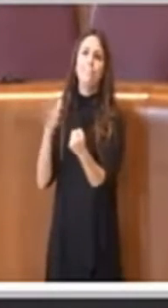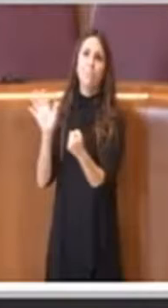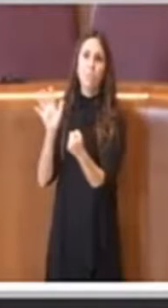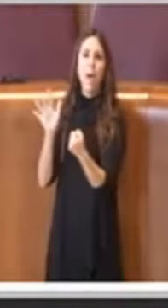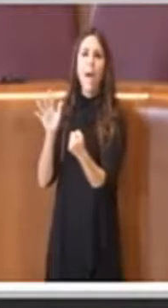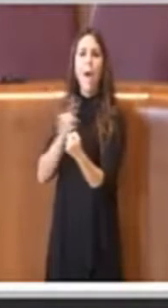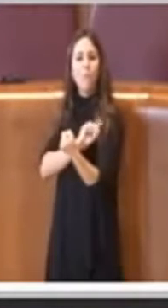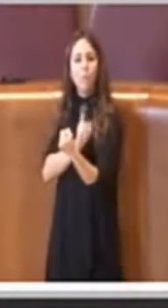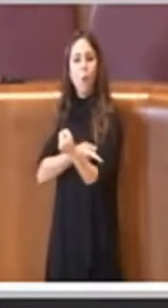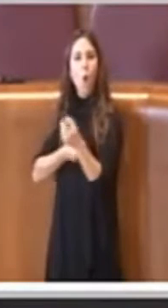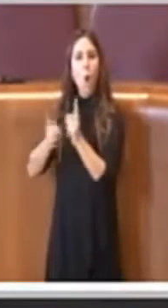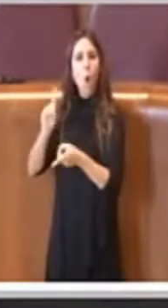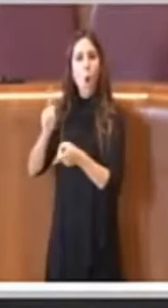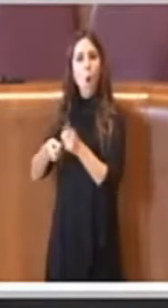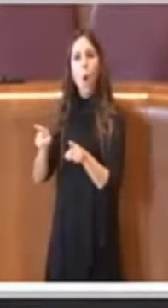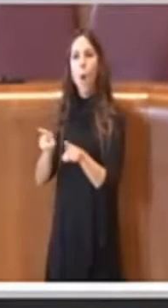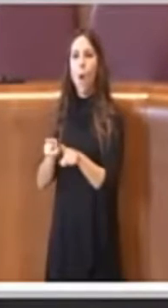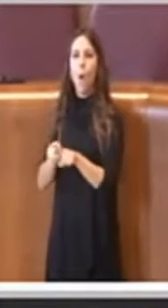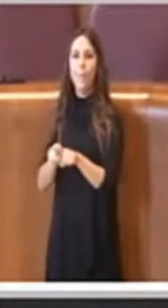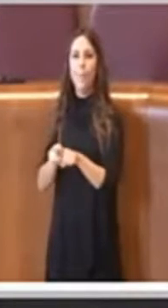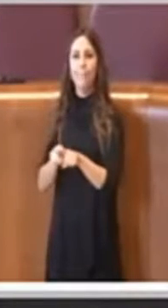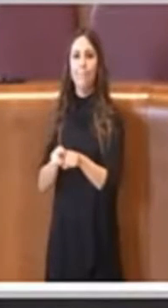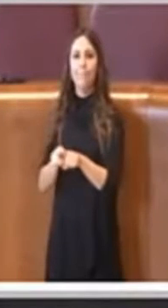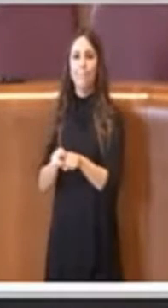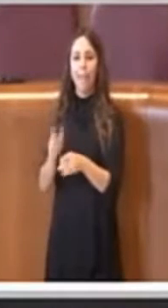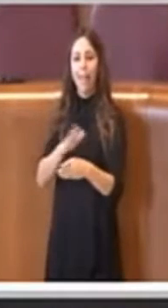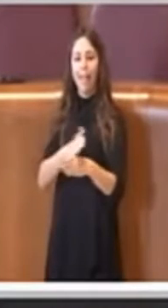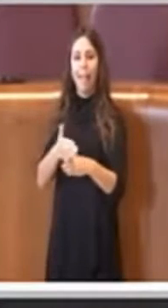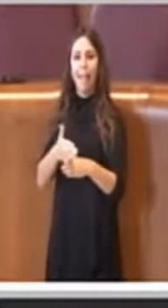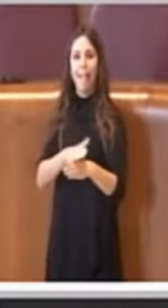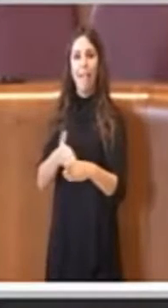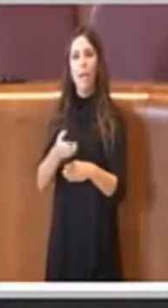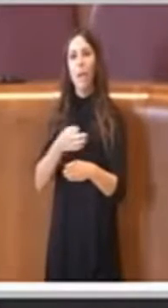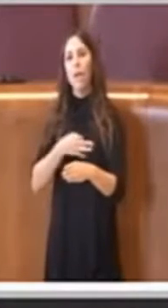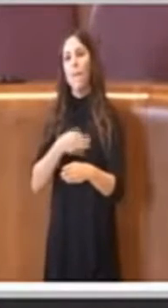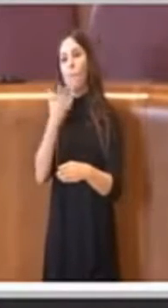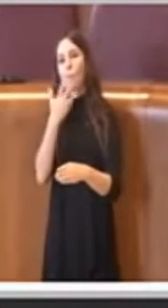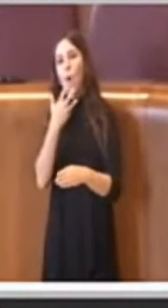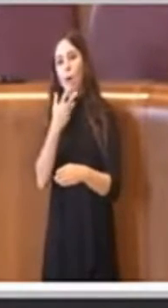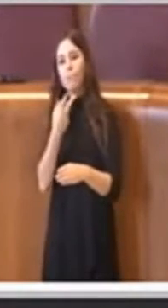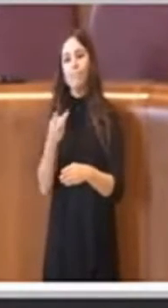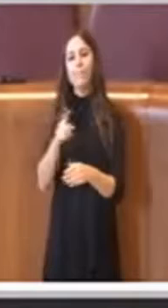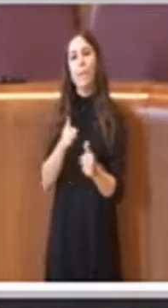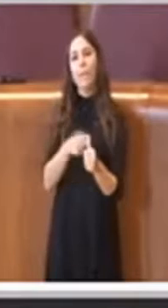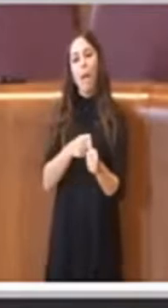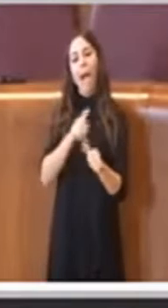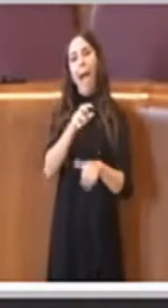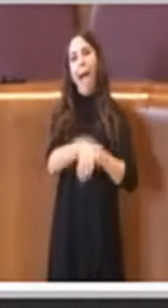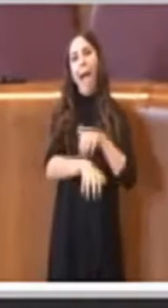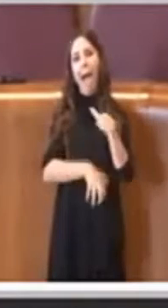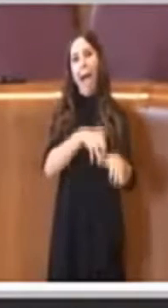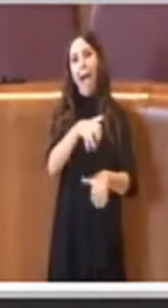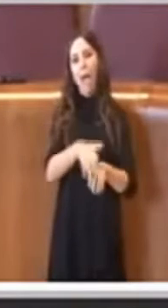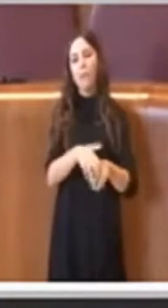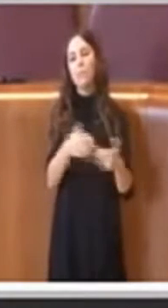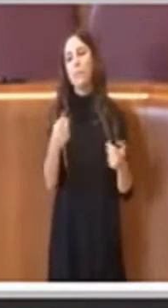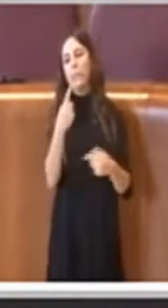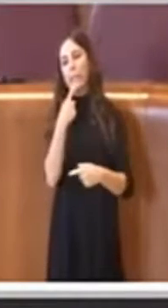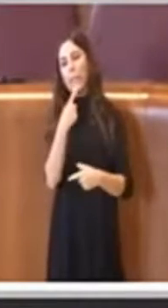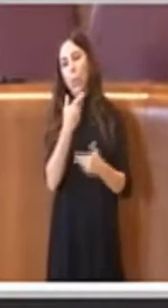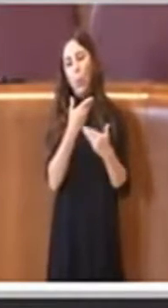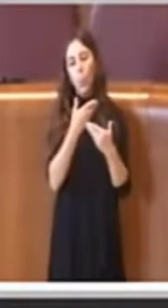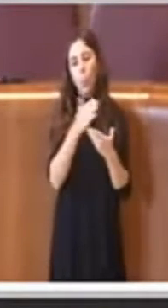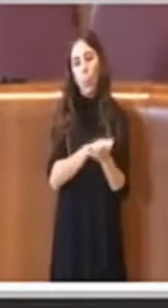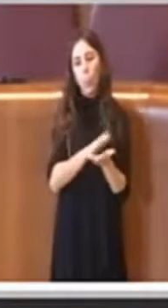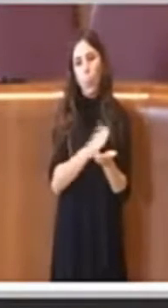tentano di avere il piede in due staffe, cioè da una parte vogliono stare con gli animalisti o dicono o pubblicano